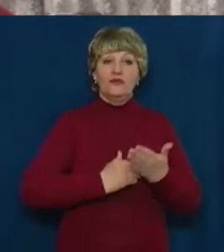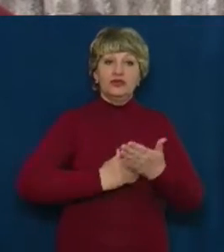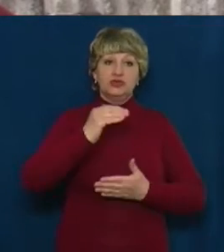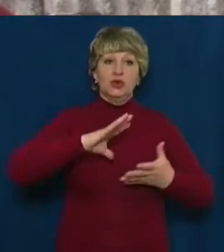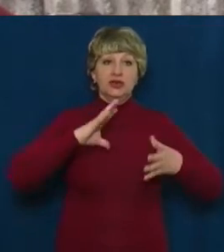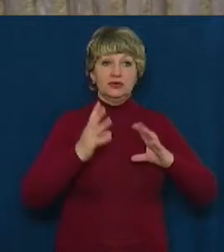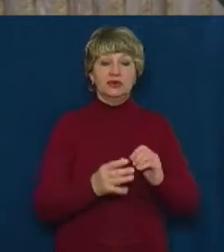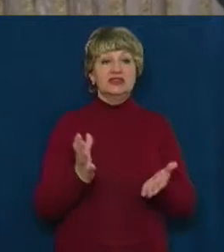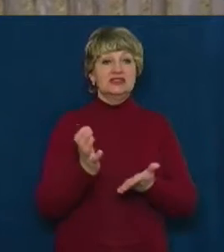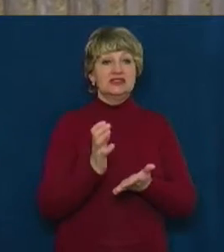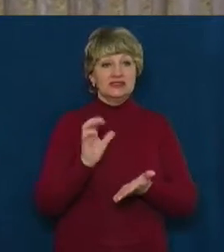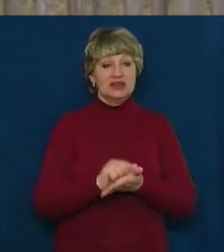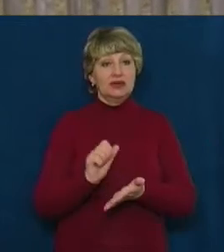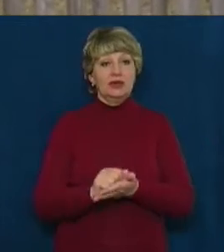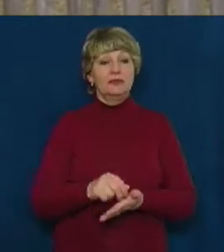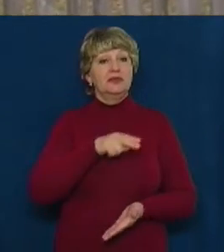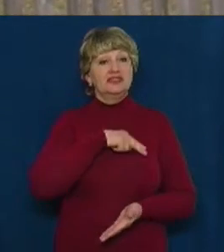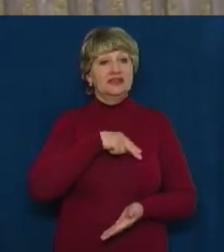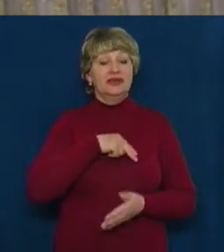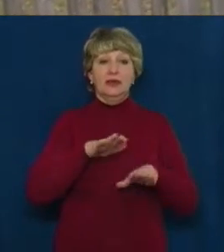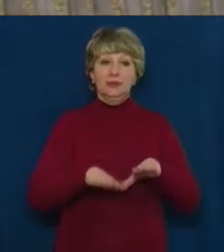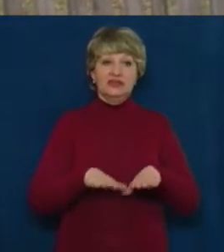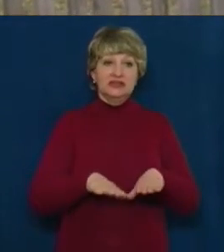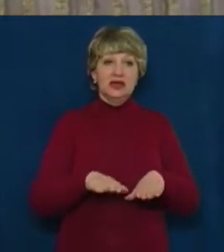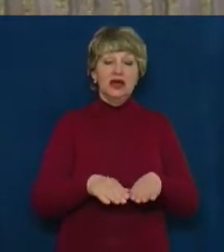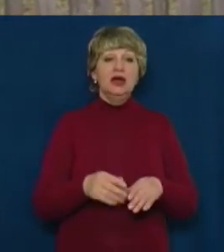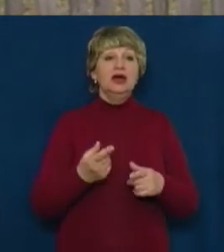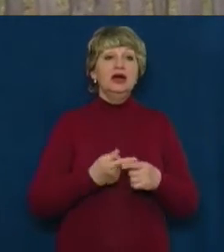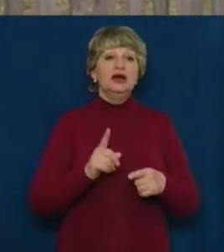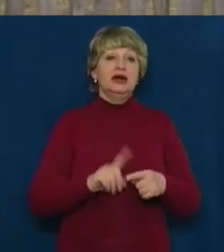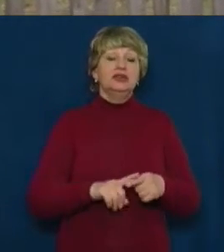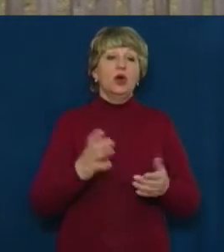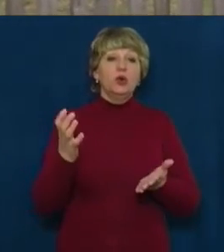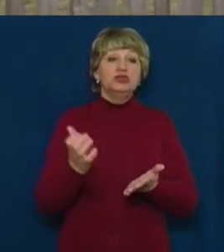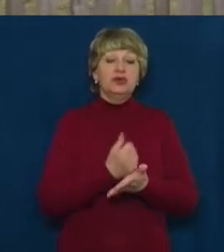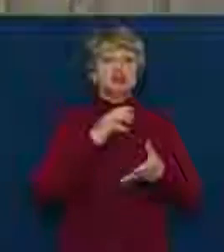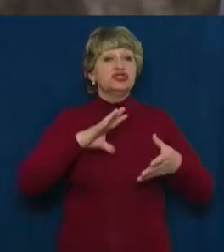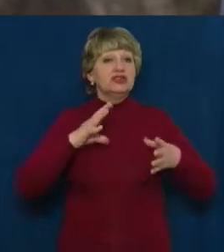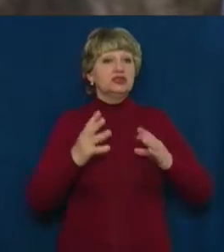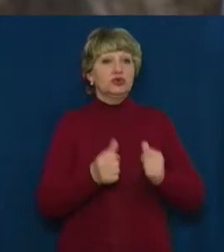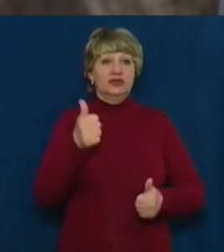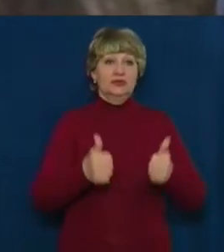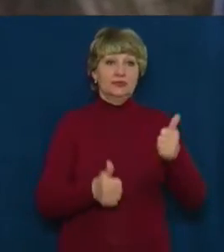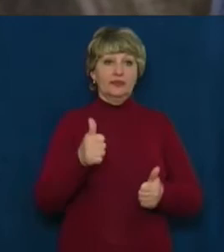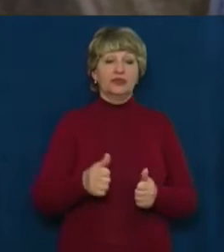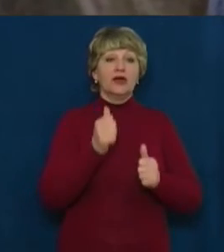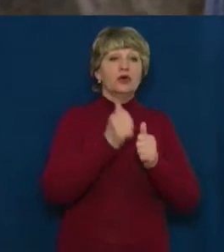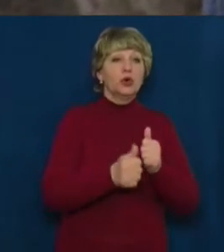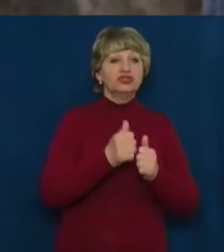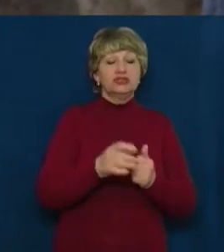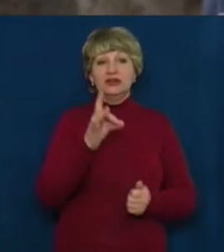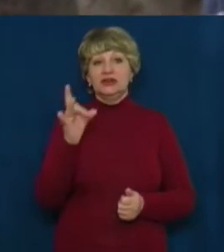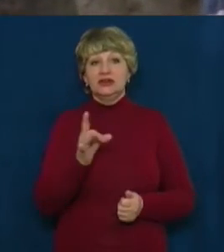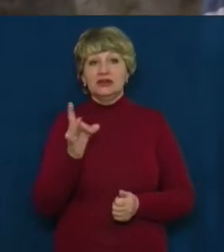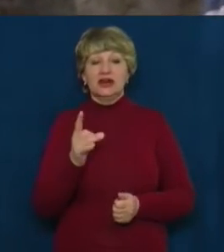призові місця на змаганнях. Взаєморозуміння між спортсменом та собакою – це головна умова успішного результату на змаганнях. Адже кожного разу траси для